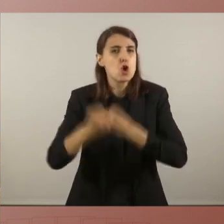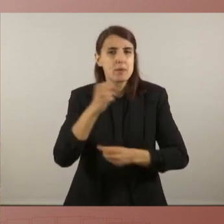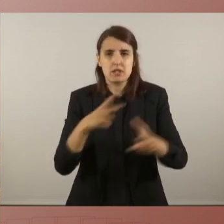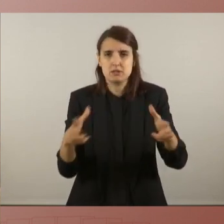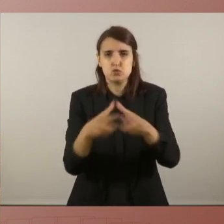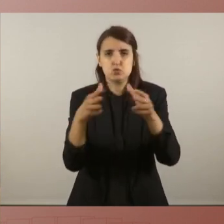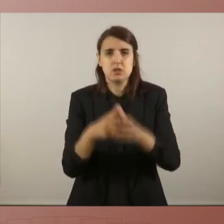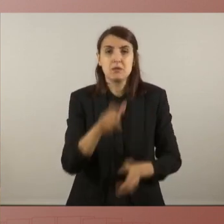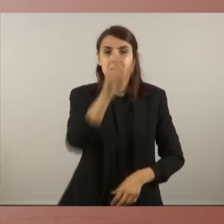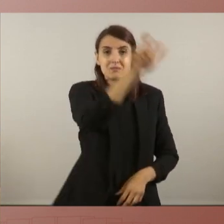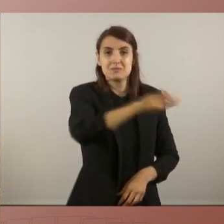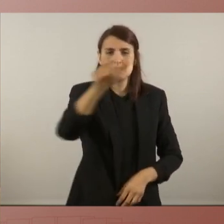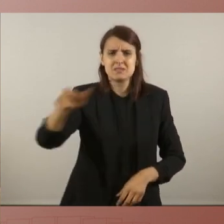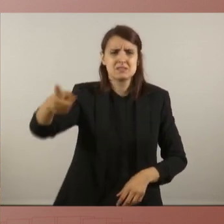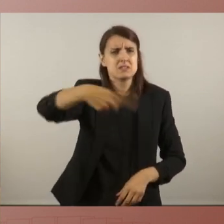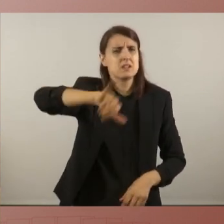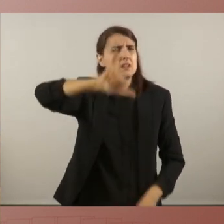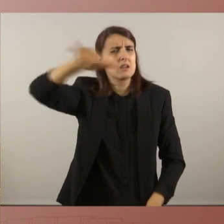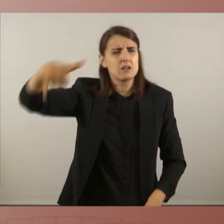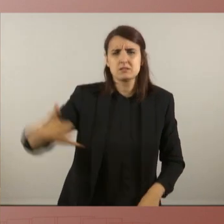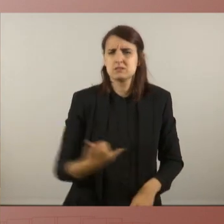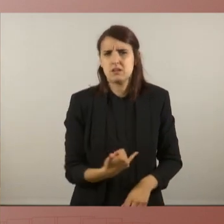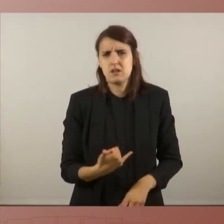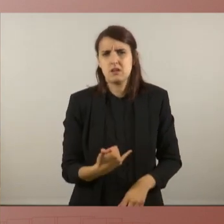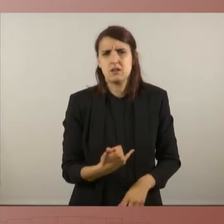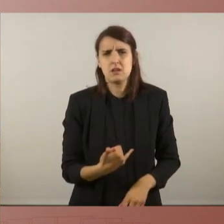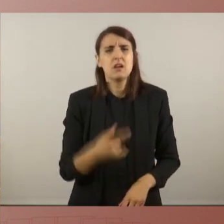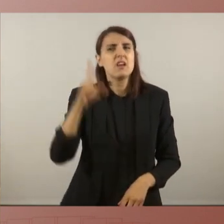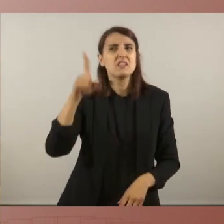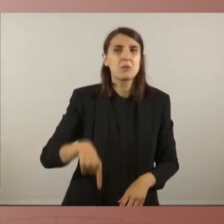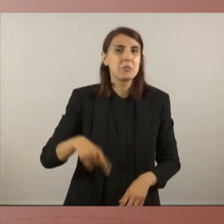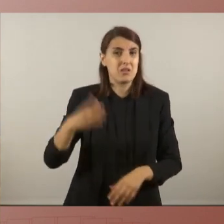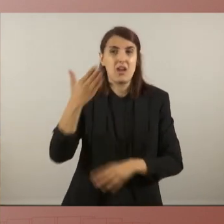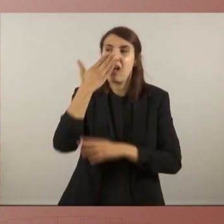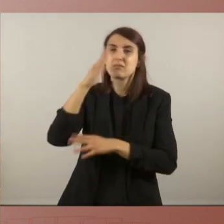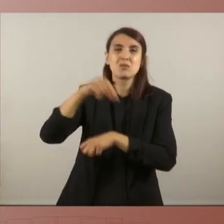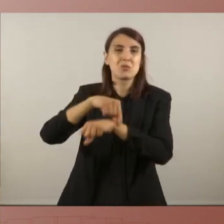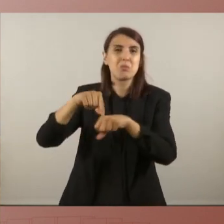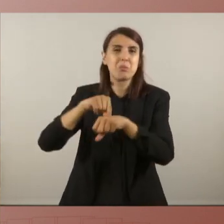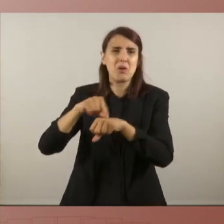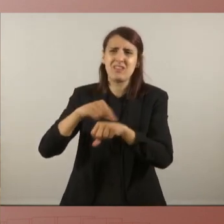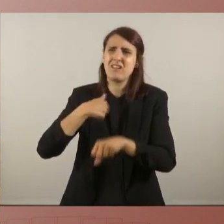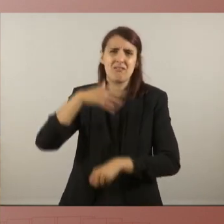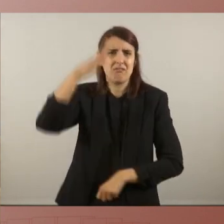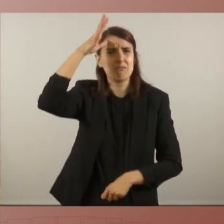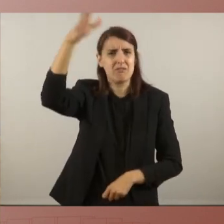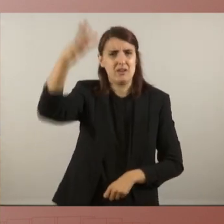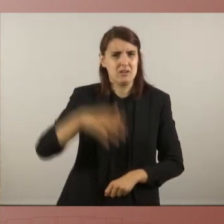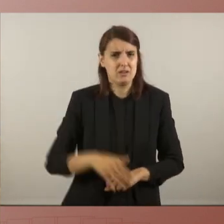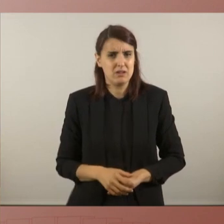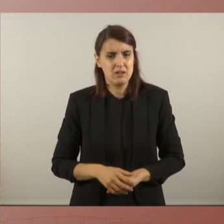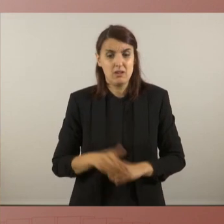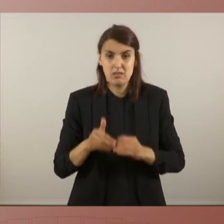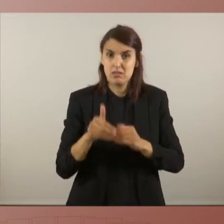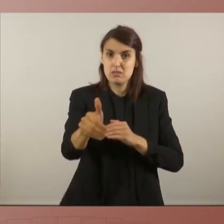molt i molt esgotada, decebuda pel comportament polític. Tenim al davant reptes enormes i